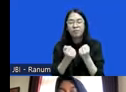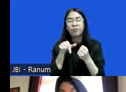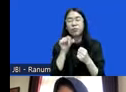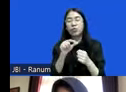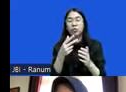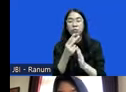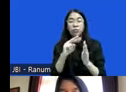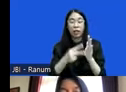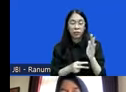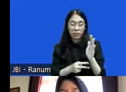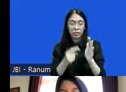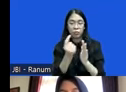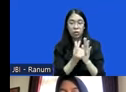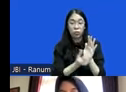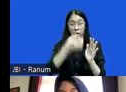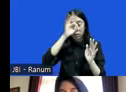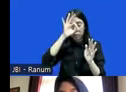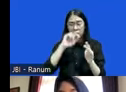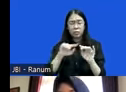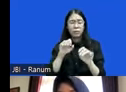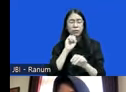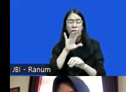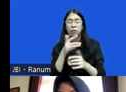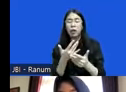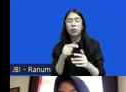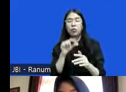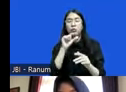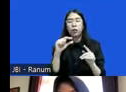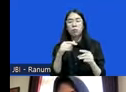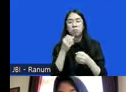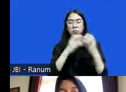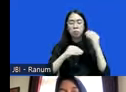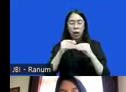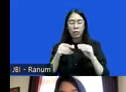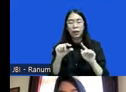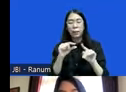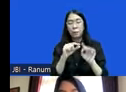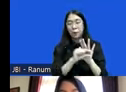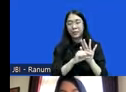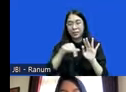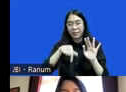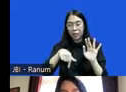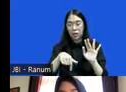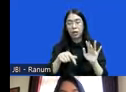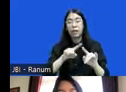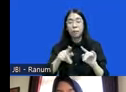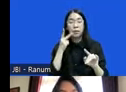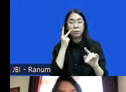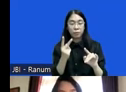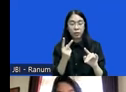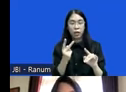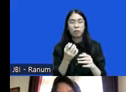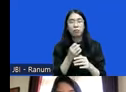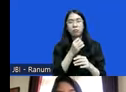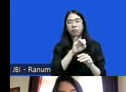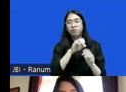adalah tidak kalau dengan pembahasan pasal yang ada saat ini gitu ya tapi kalau kemudian melihat berbagai macam